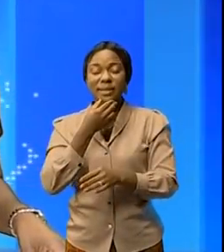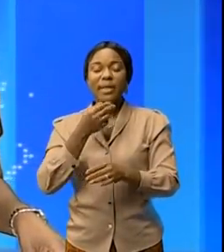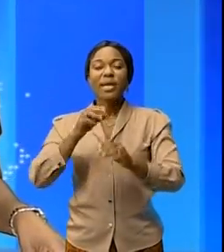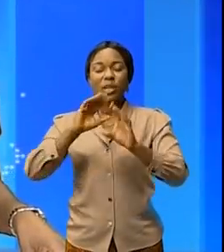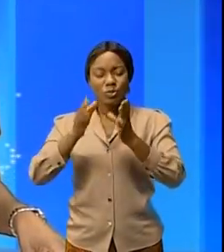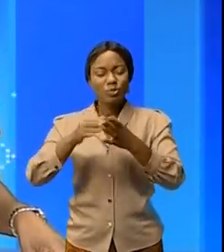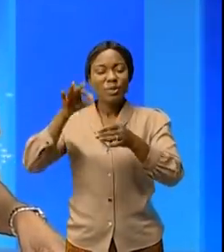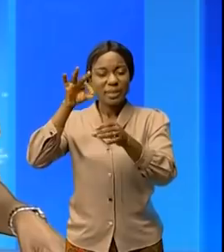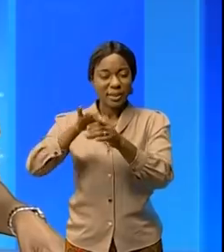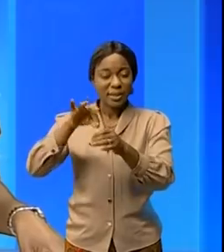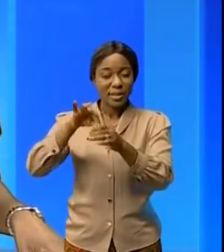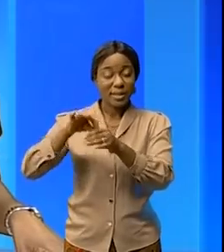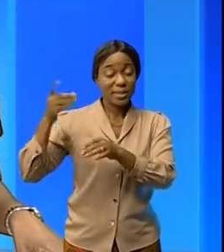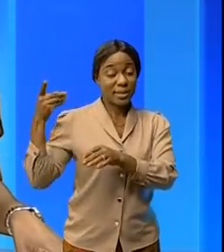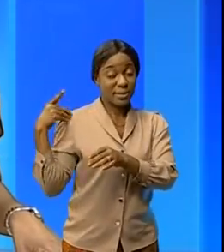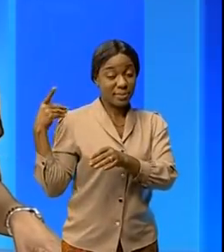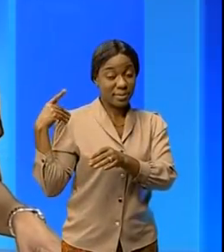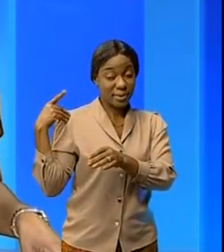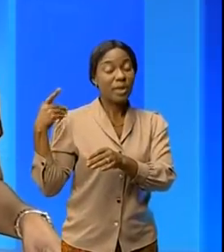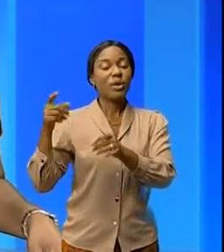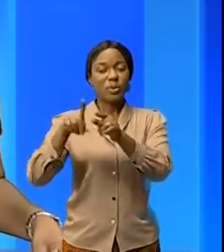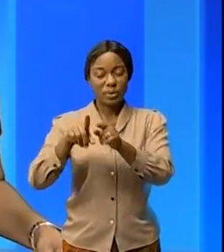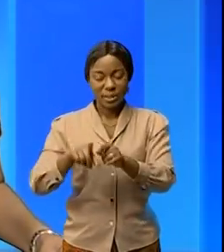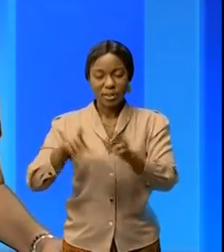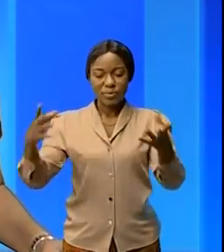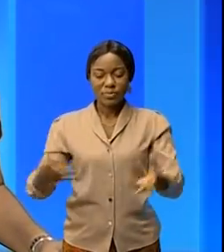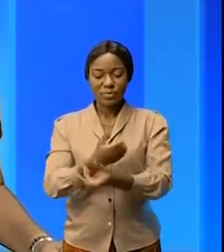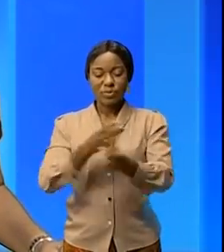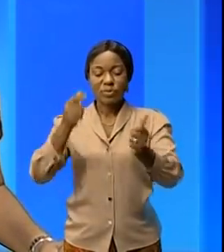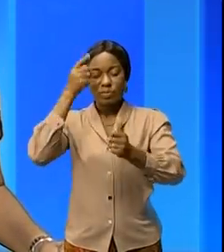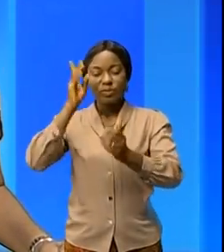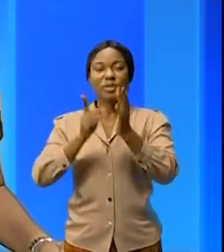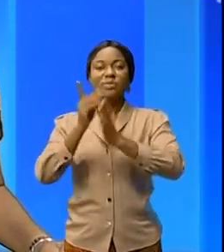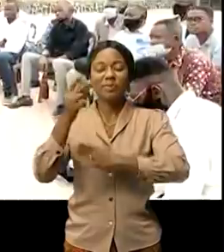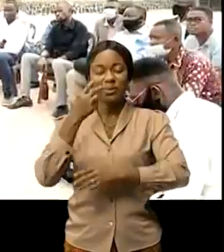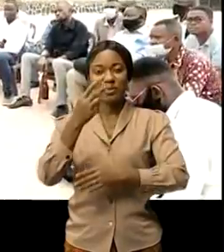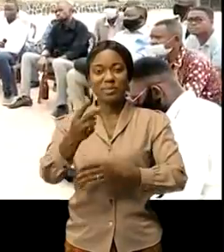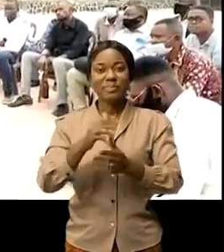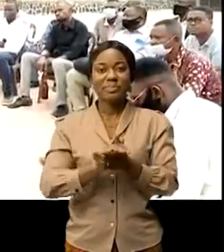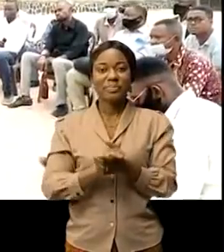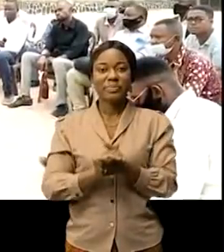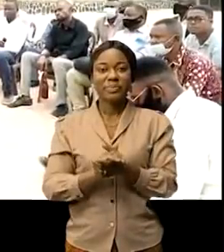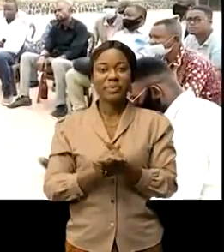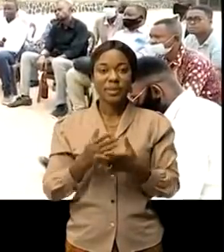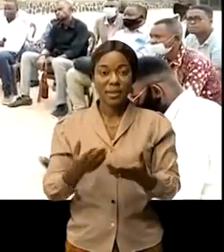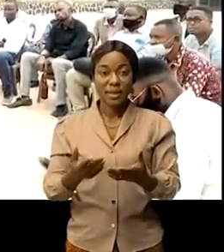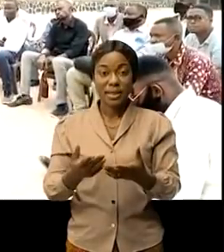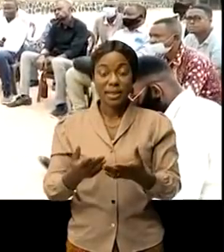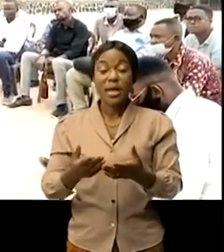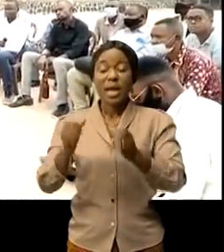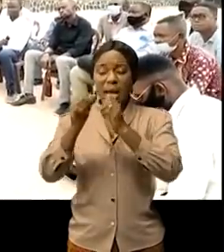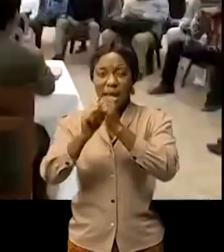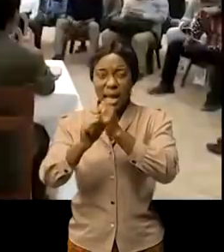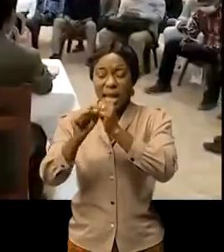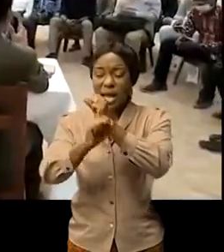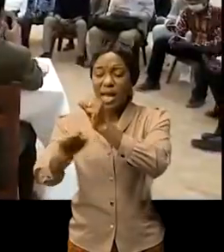le jeune en vue de trouver des solutions aux problèmes de développement aux cieux de promouvoir la paix l'unité